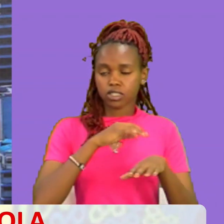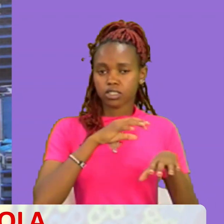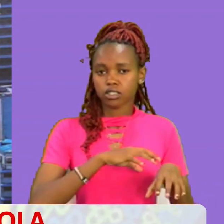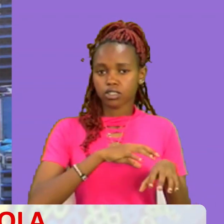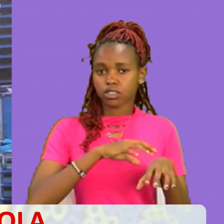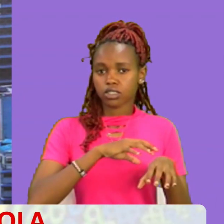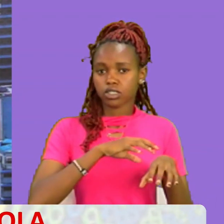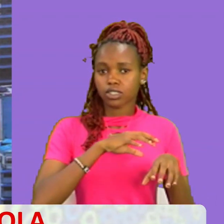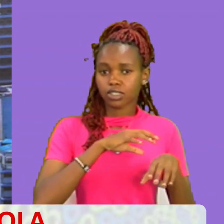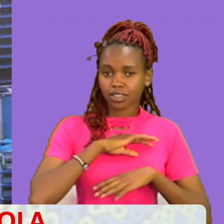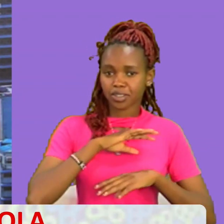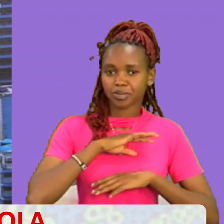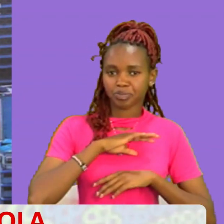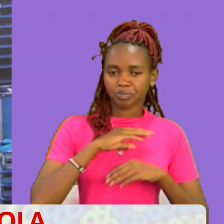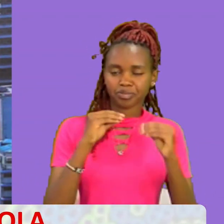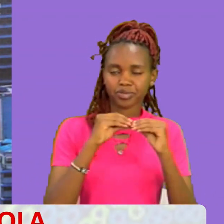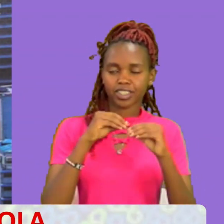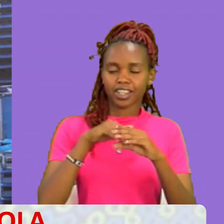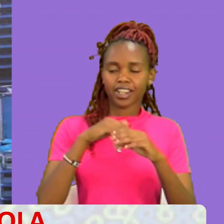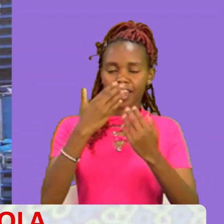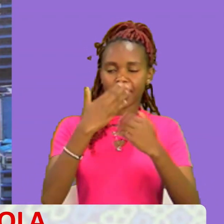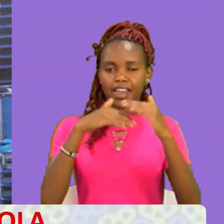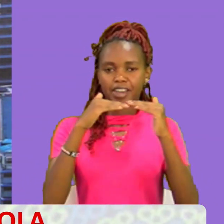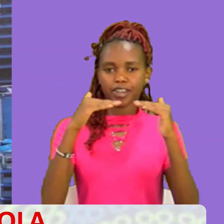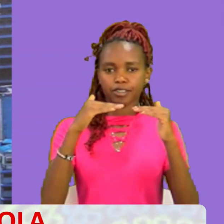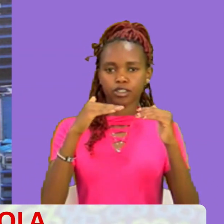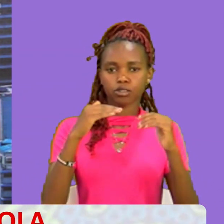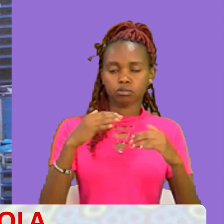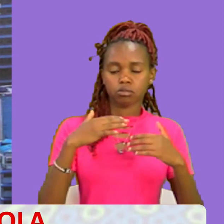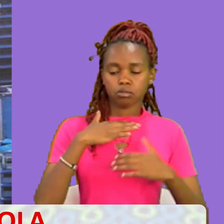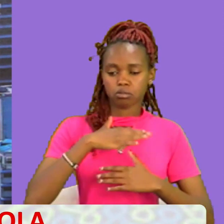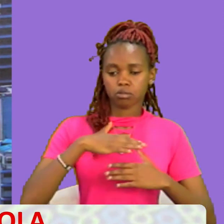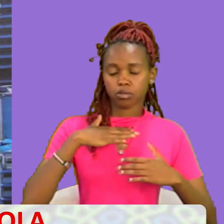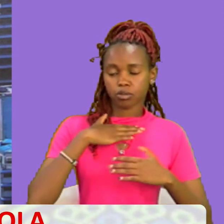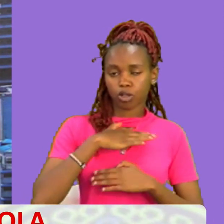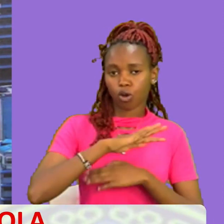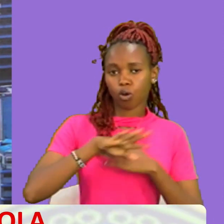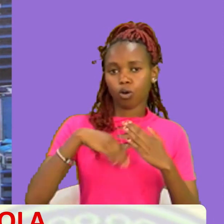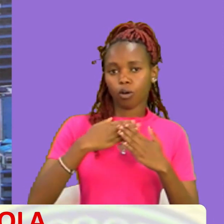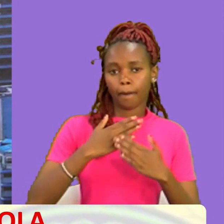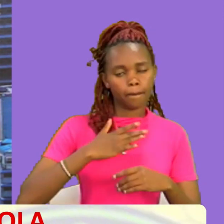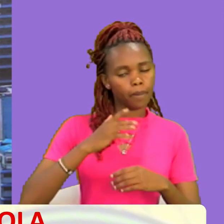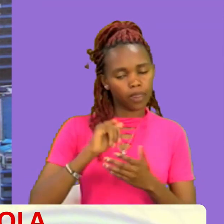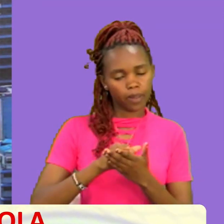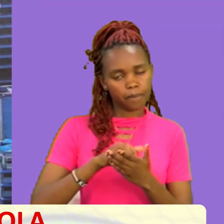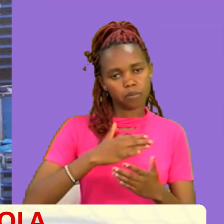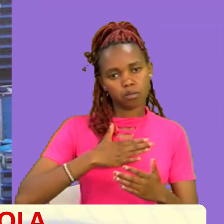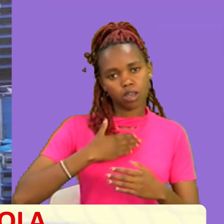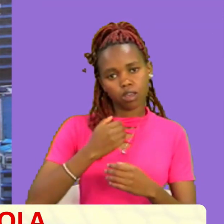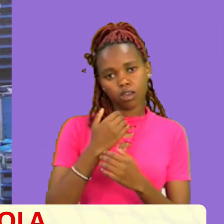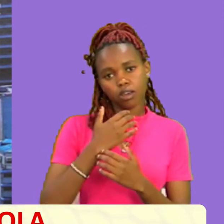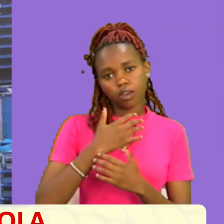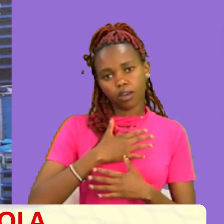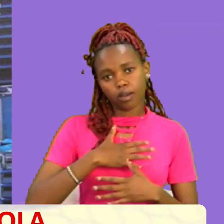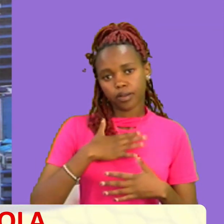Tukisherekea Tukishangilia Tukifuraiya Kwa pamoja Sote Ni furayangu Manake Yesu